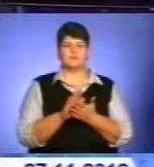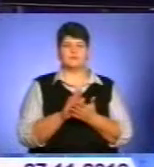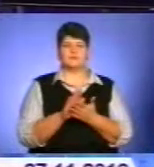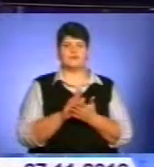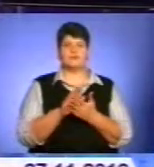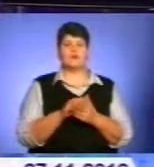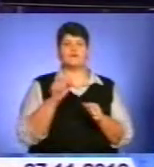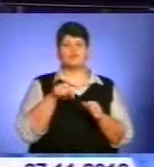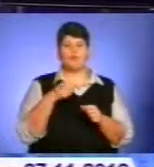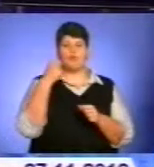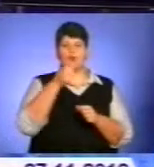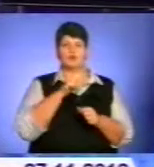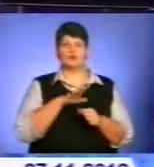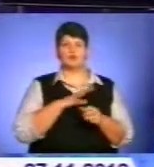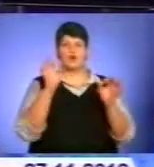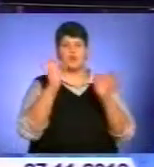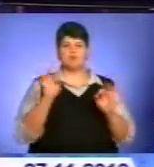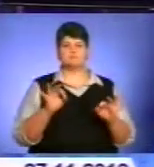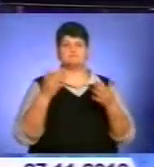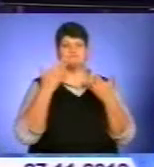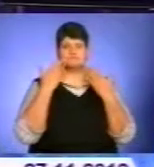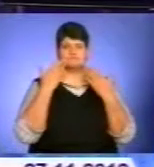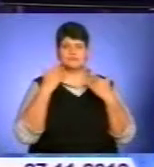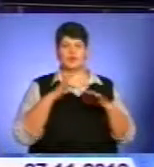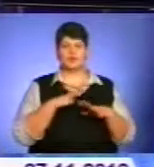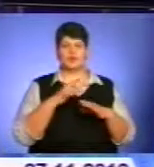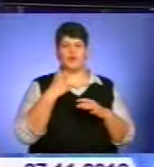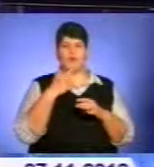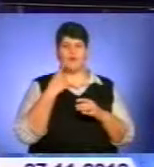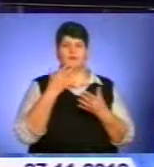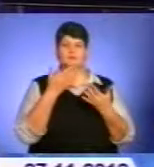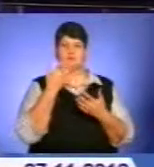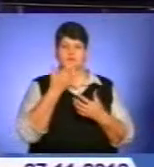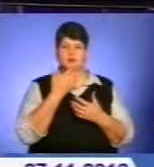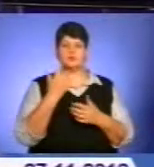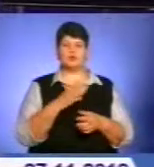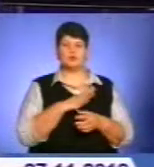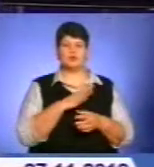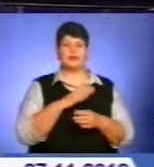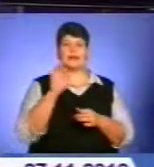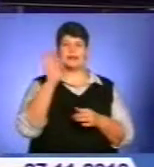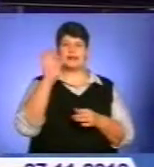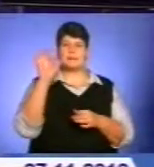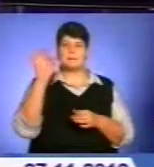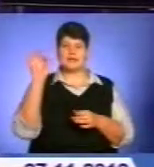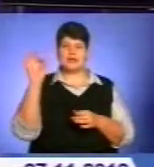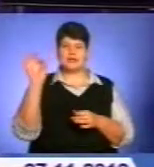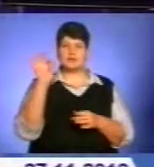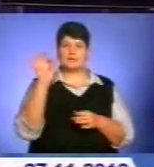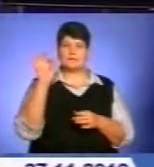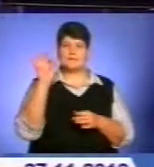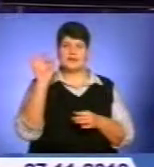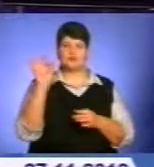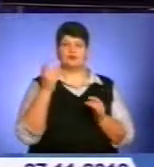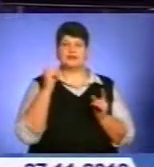Цьогорічна осінь була поблажливою, кажуть працівники обласного гідрометеоцентру. Температурні показники в останню декаду листопада